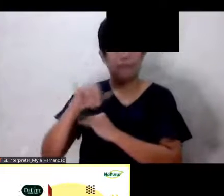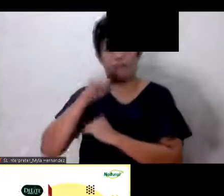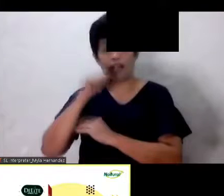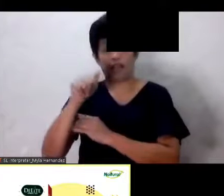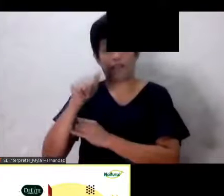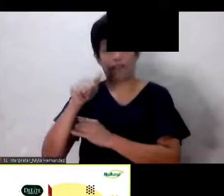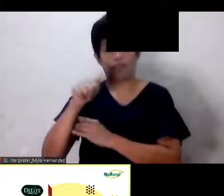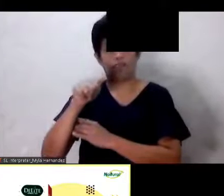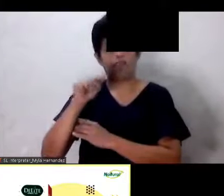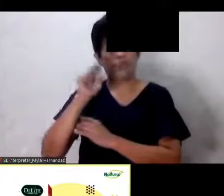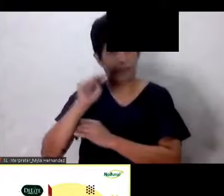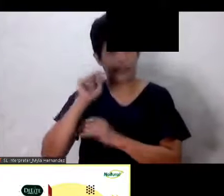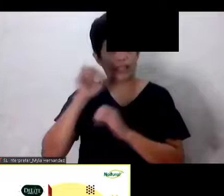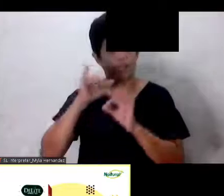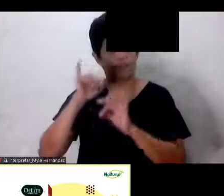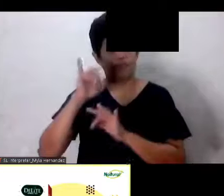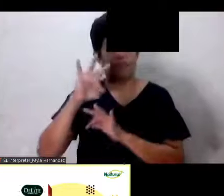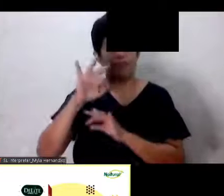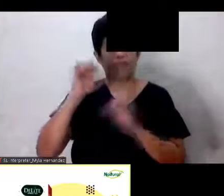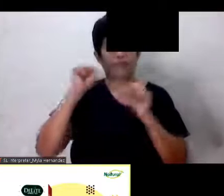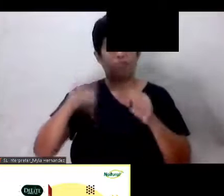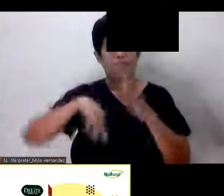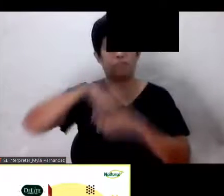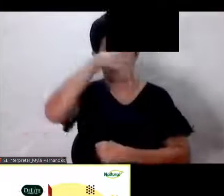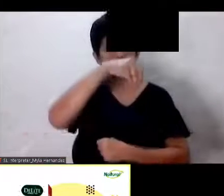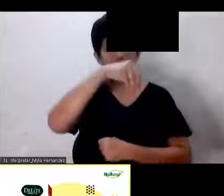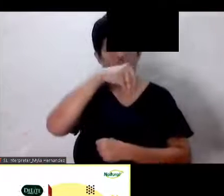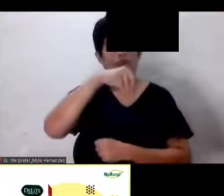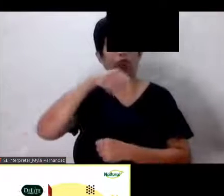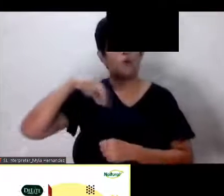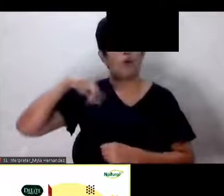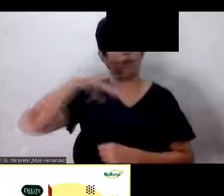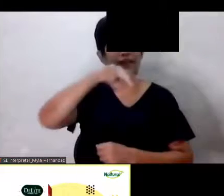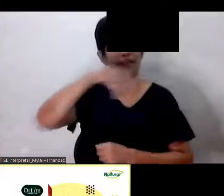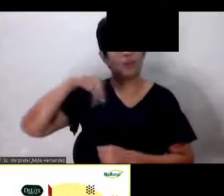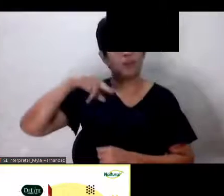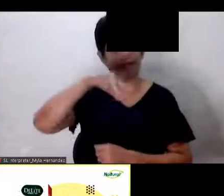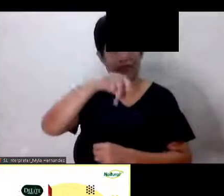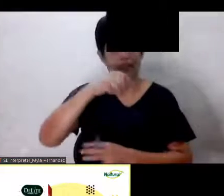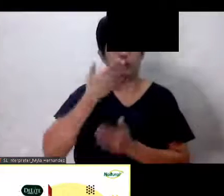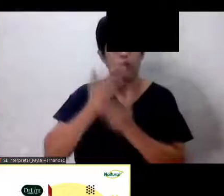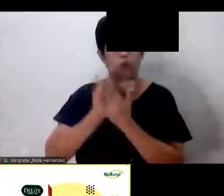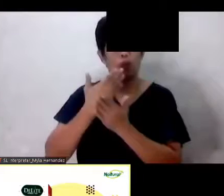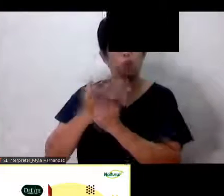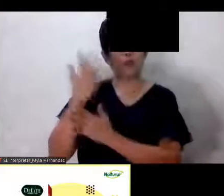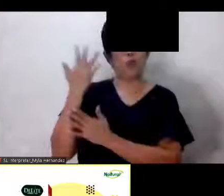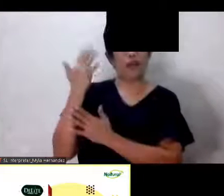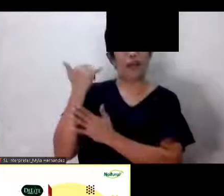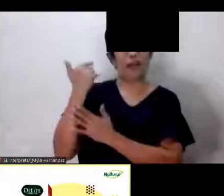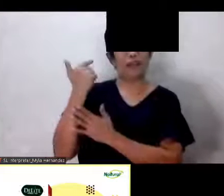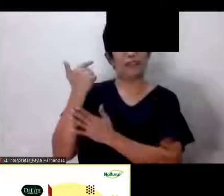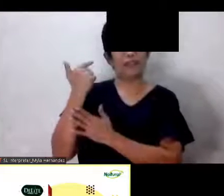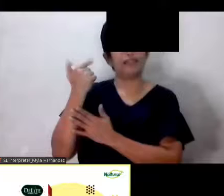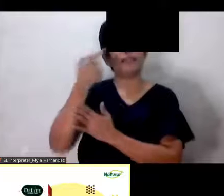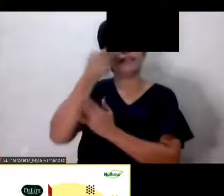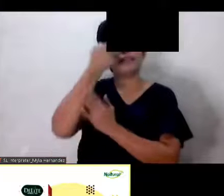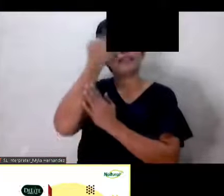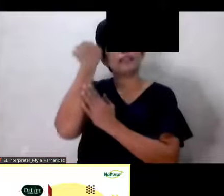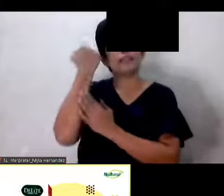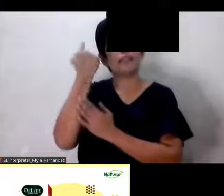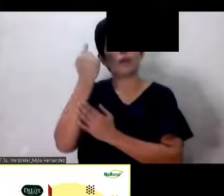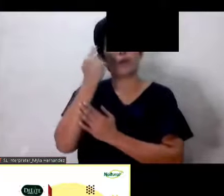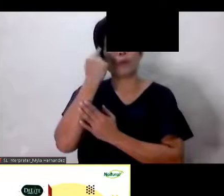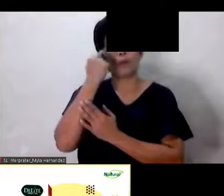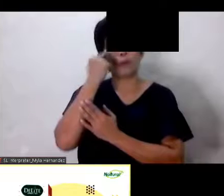is always good. Bakit maganda ang walking? Why is walking good? Because yung visuals ng inyong mata,